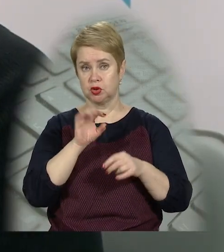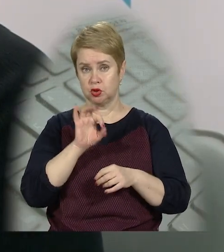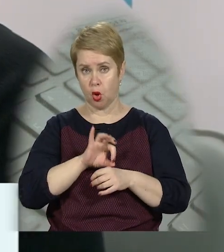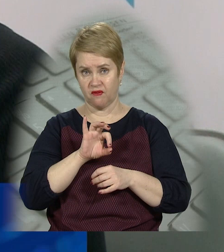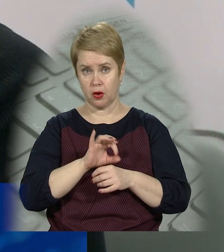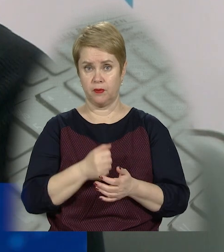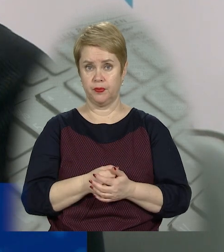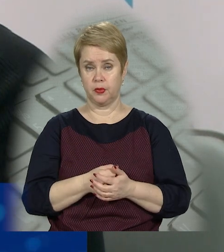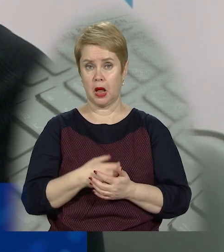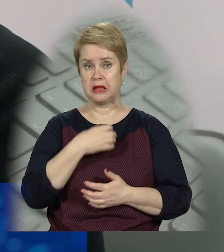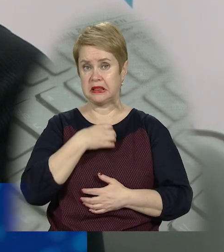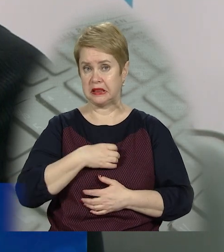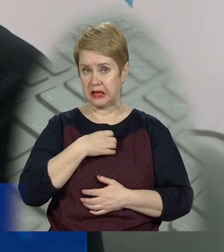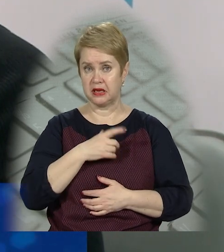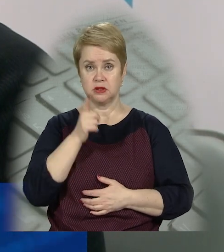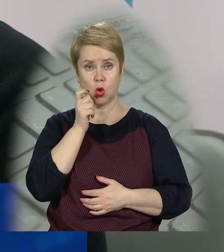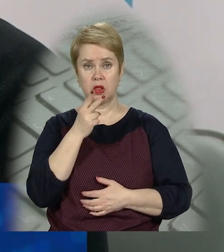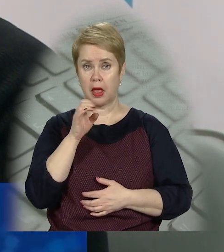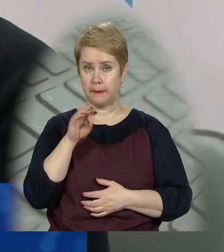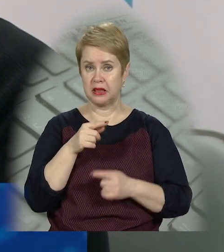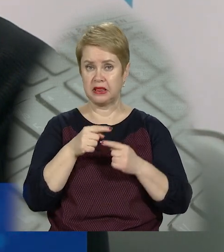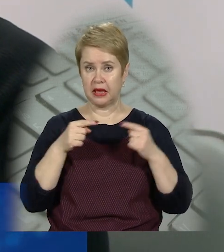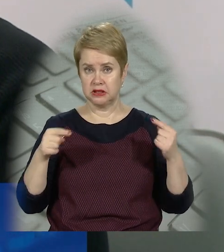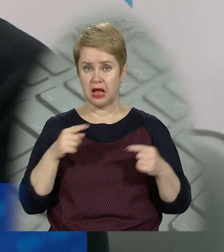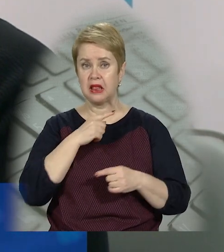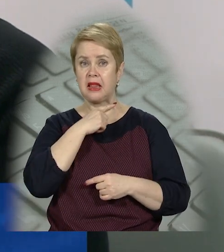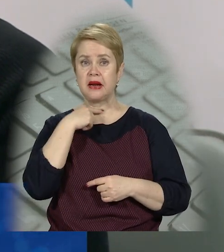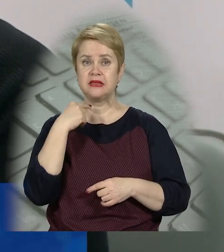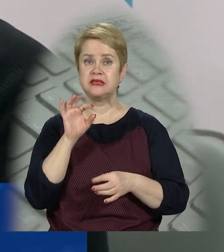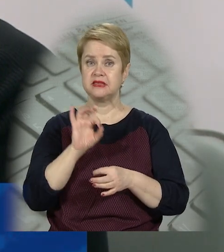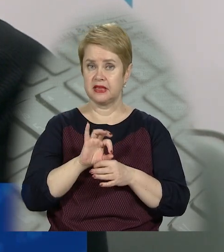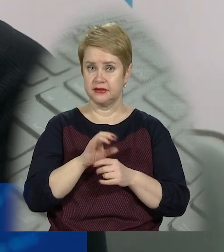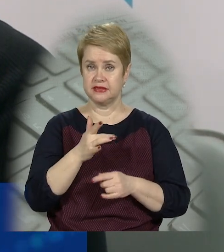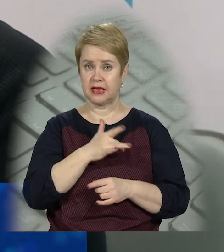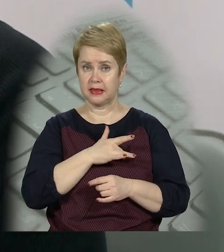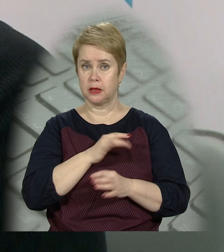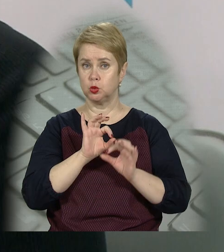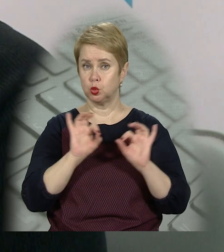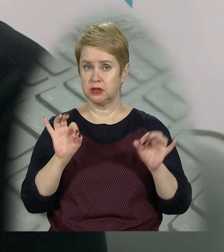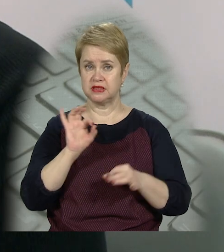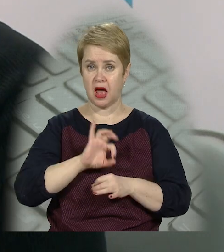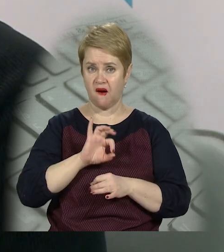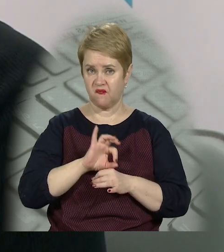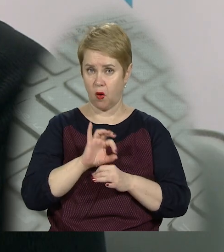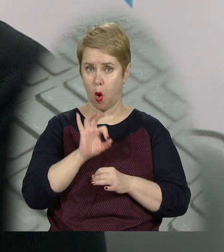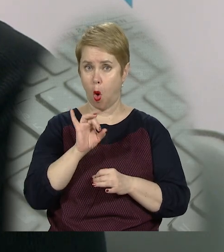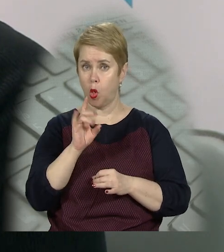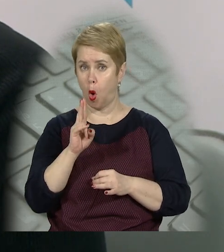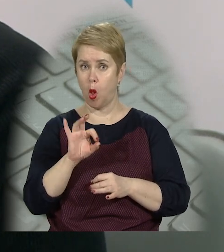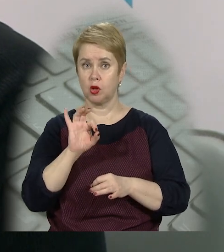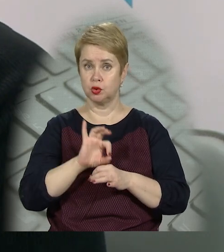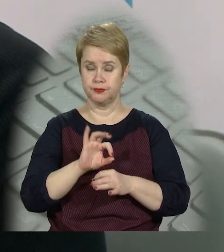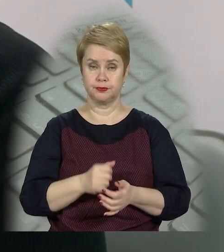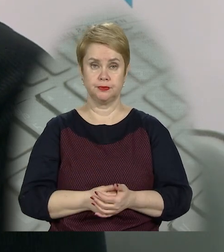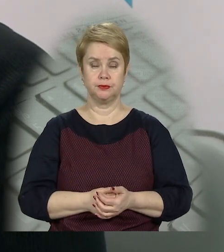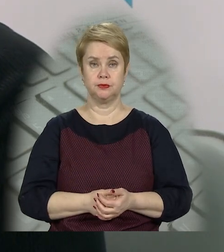Хронічні хвороби органів дихання, цукровий діабет, інші, ендокринні захворювання, серцево-судинні захворювання та онкологічні.